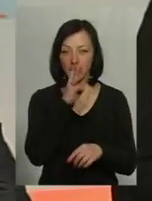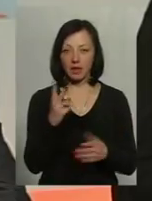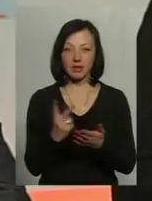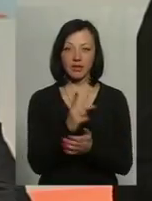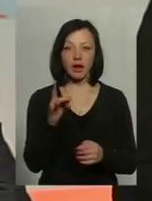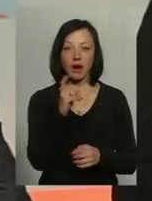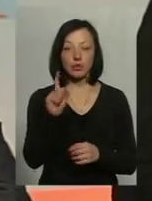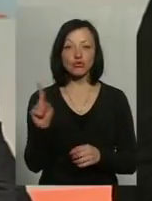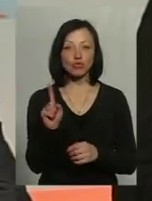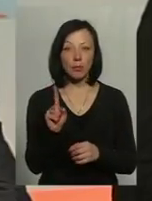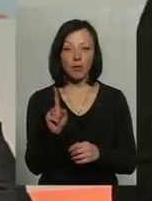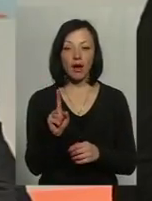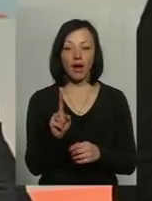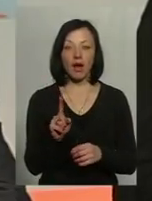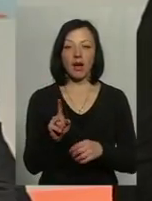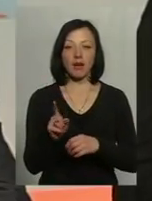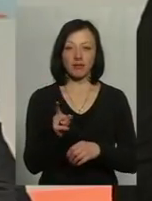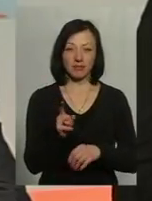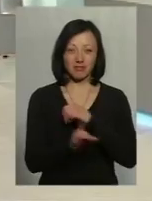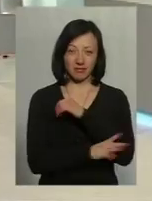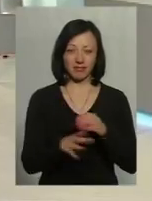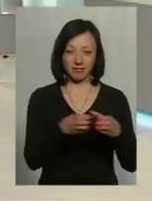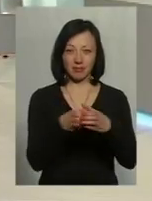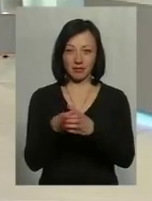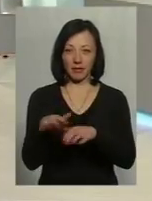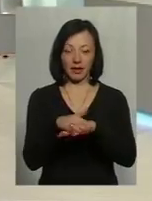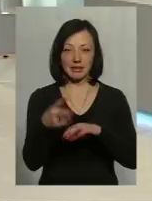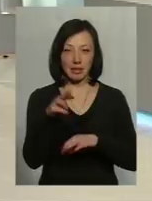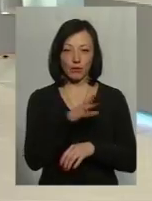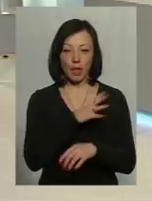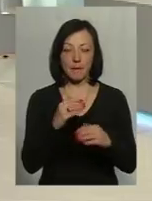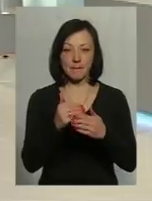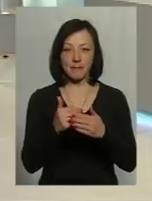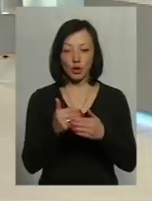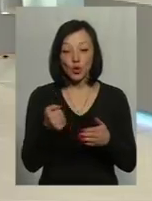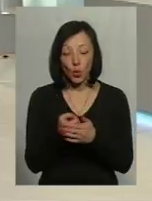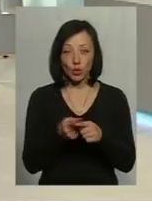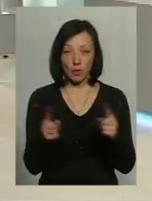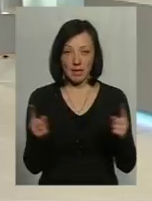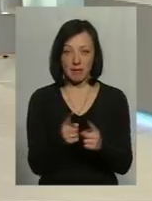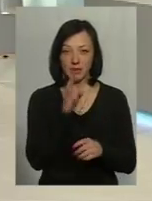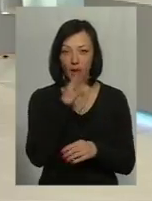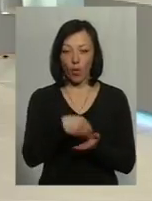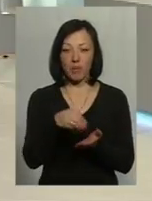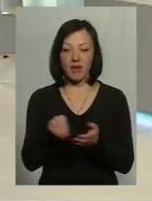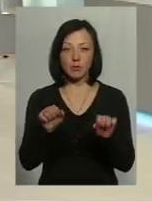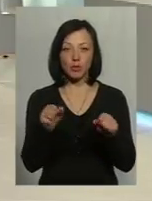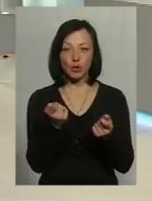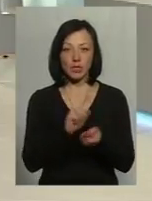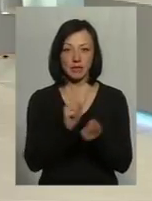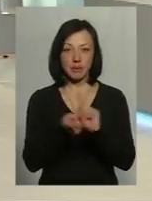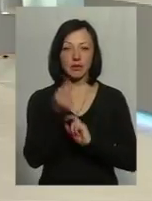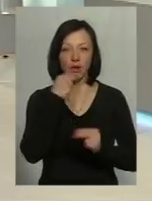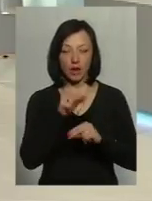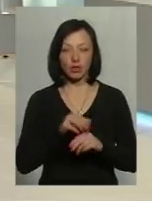щоб ті незахищені верстви населення, в яких була і до цього мінімальна заробітна плата, щоб купівельна спроможність хоч трошки змінилася, в